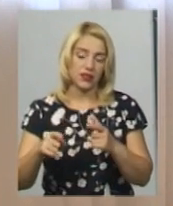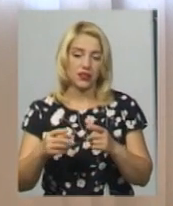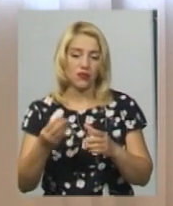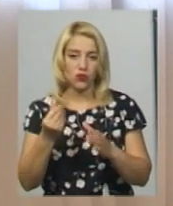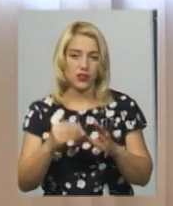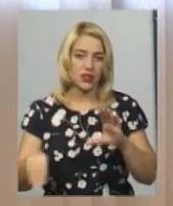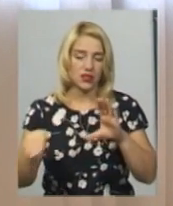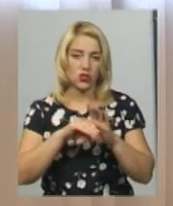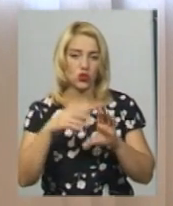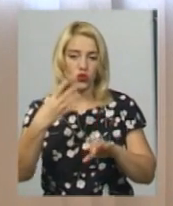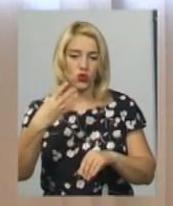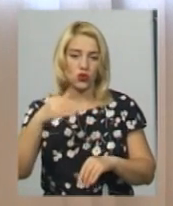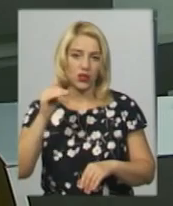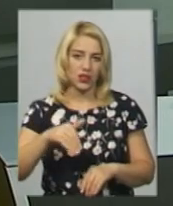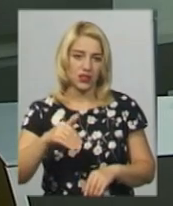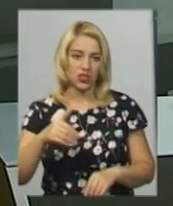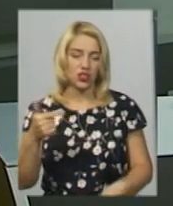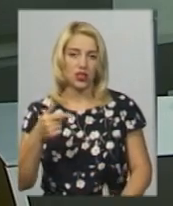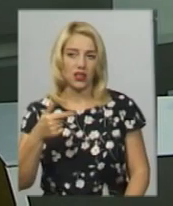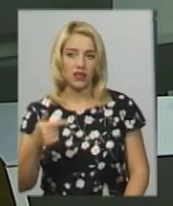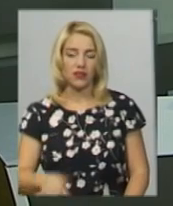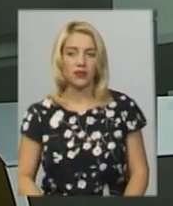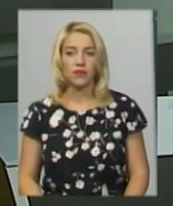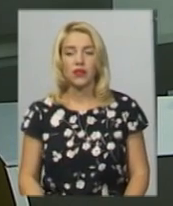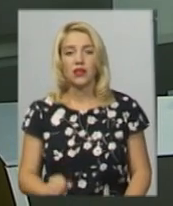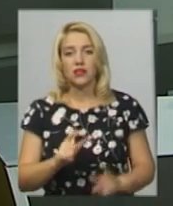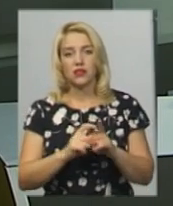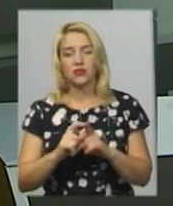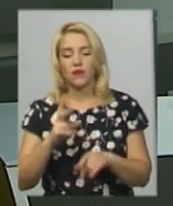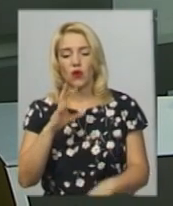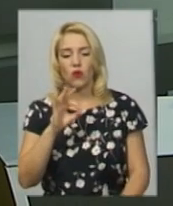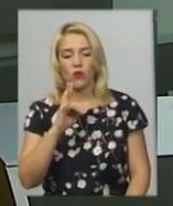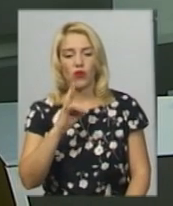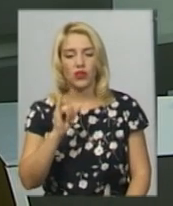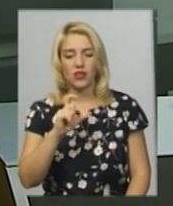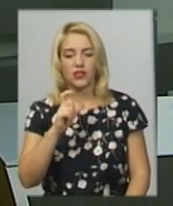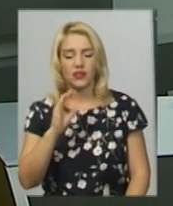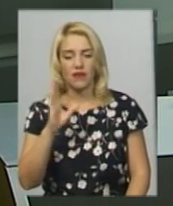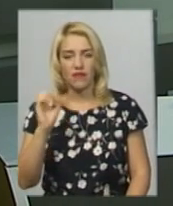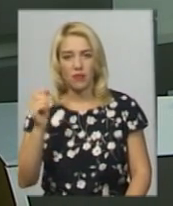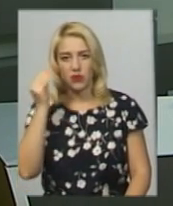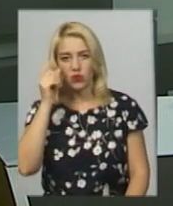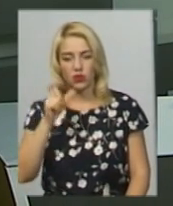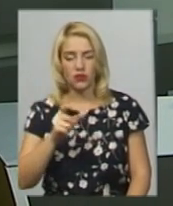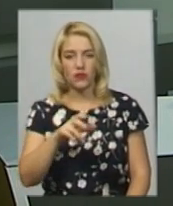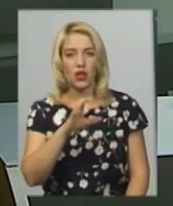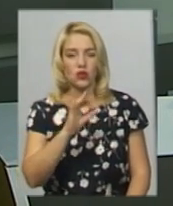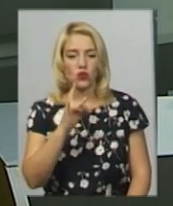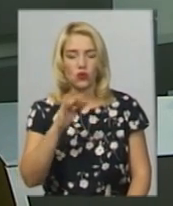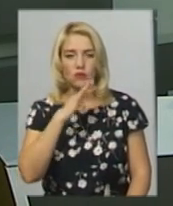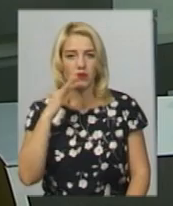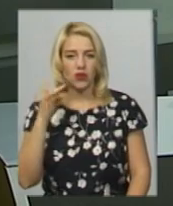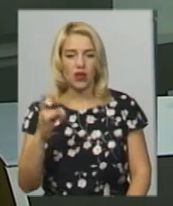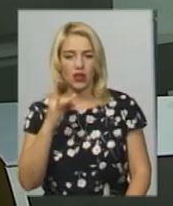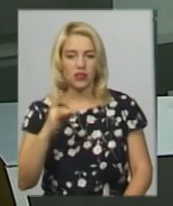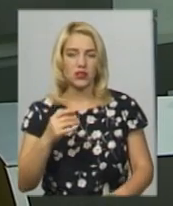40 тисяч 140 гривень. За словами Валерія Унісєва, підозрюваний Артур Сороченко неодноразово засуджений за